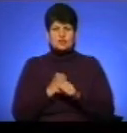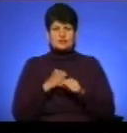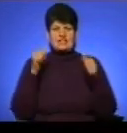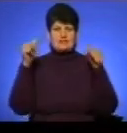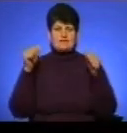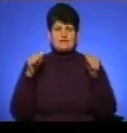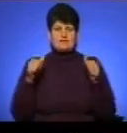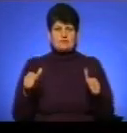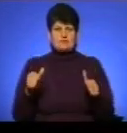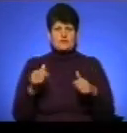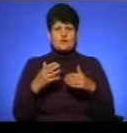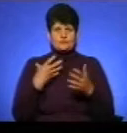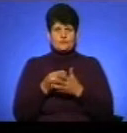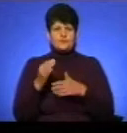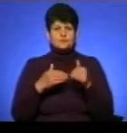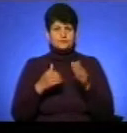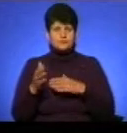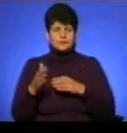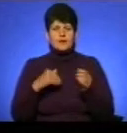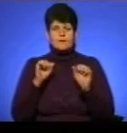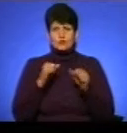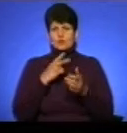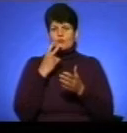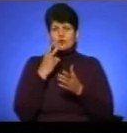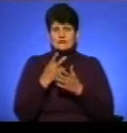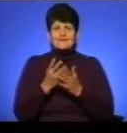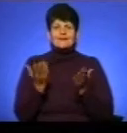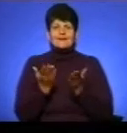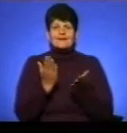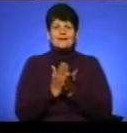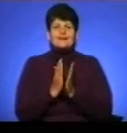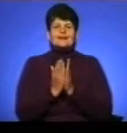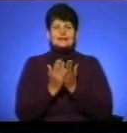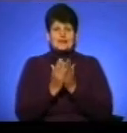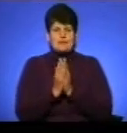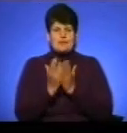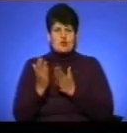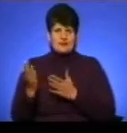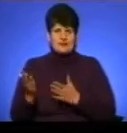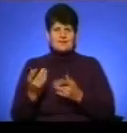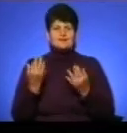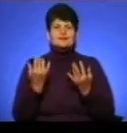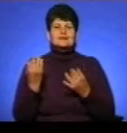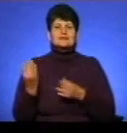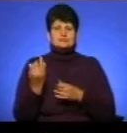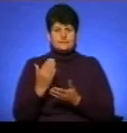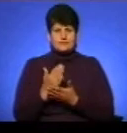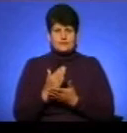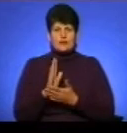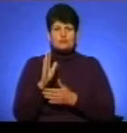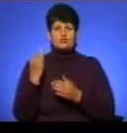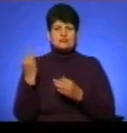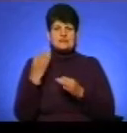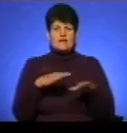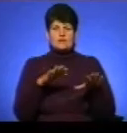хадмеївські. Ми можемо показати, які є книги у бібліотеках, наскільки вони цікаві. Будуть цікаві